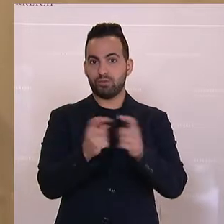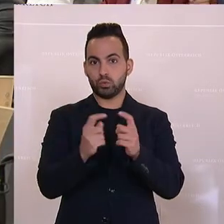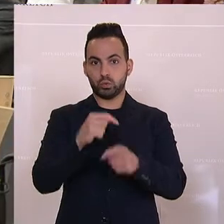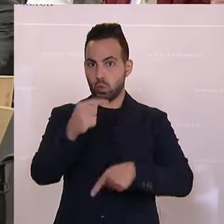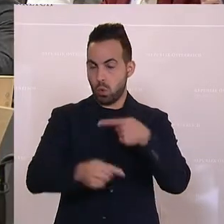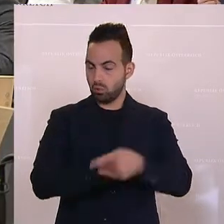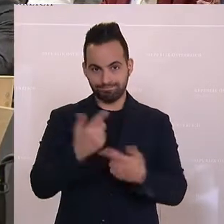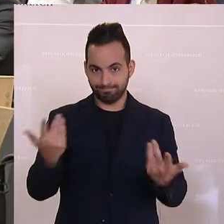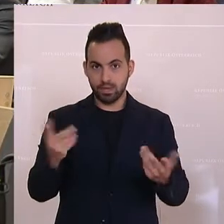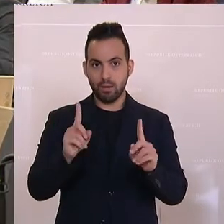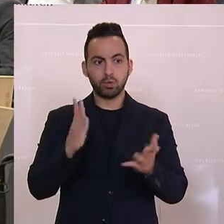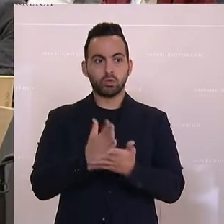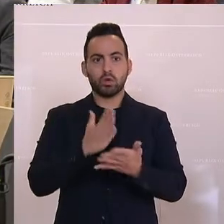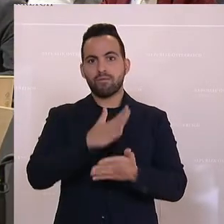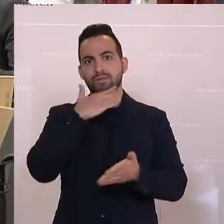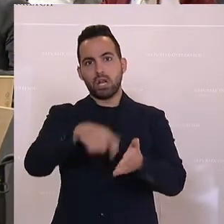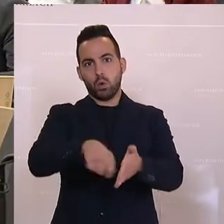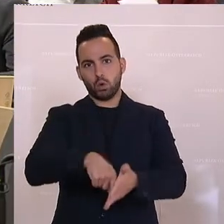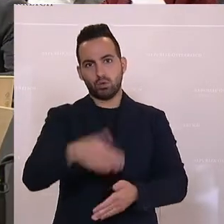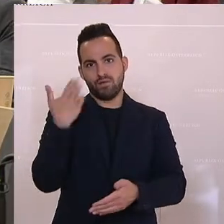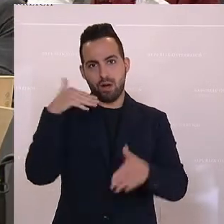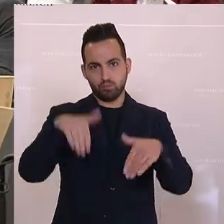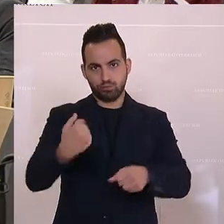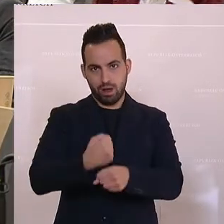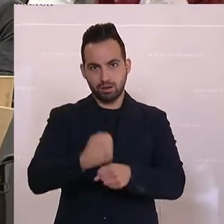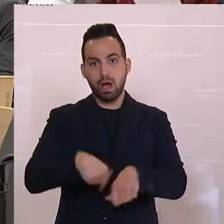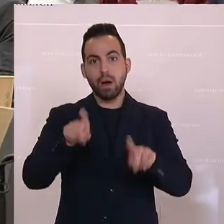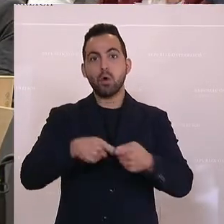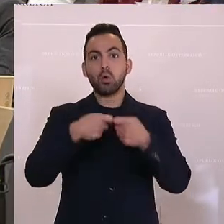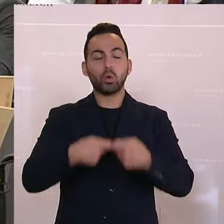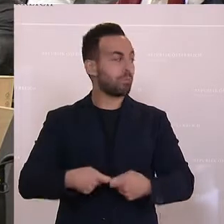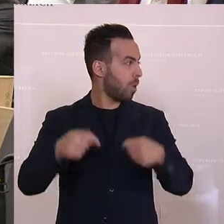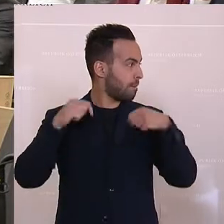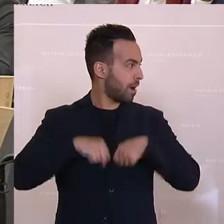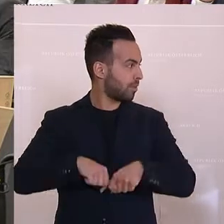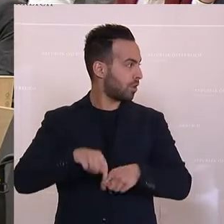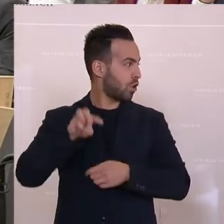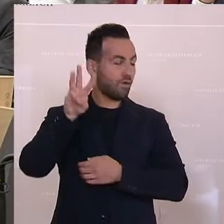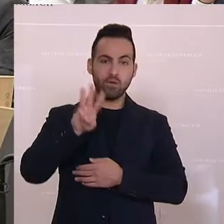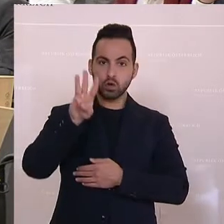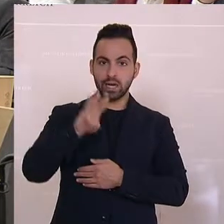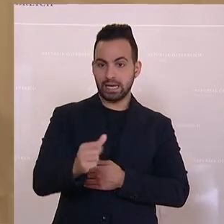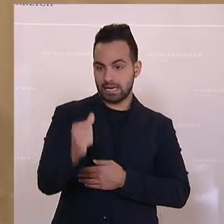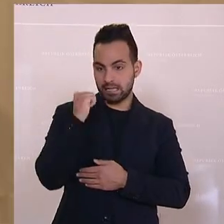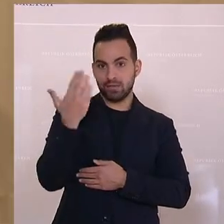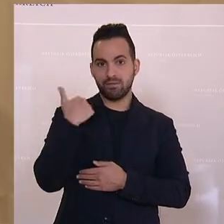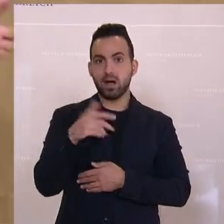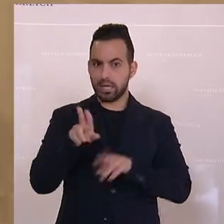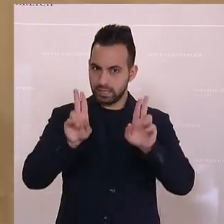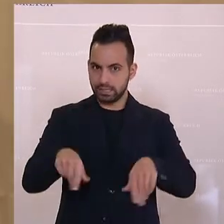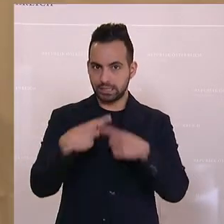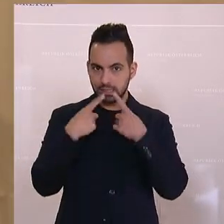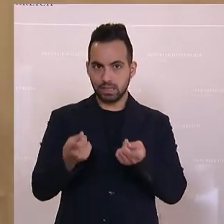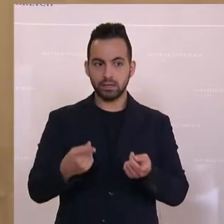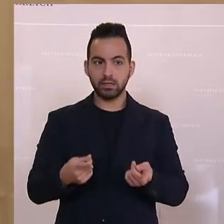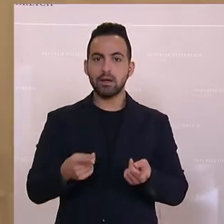Haben wir schon, was ich wie viele Korrekturen machen müssen. Aber Klubobmann von der ÖVP, August Wöginger, hat es gestern ganz richtig gesagt, es